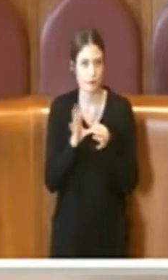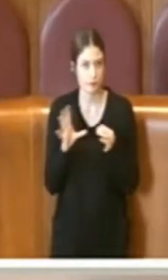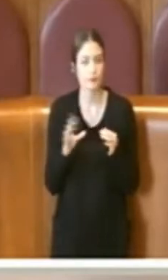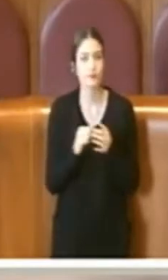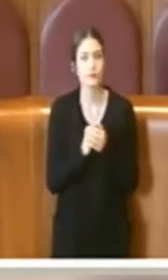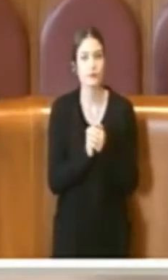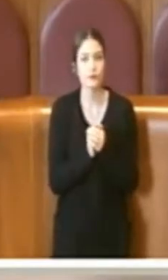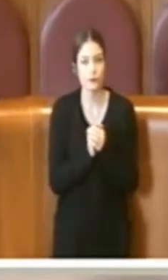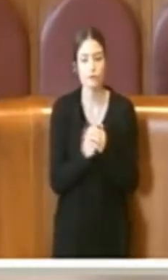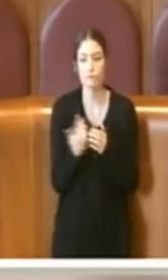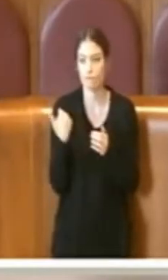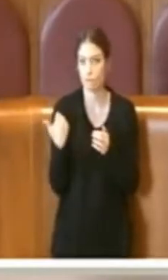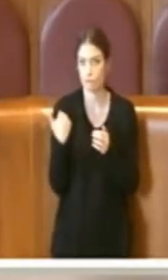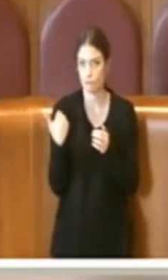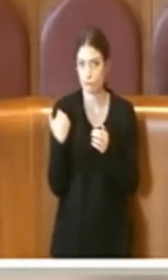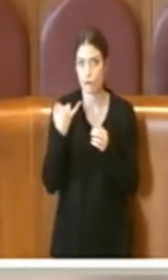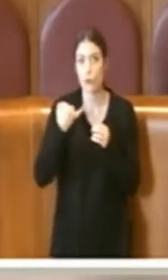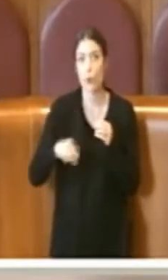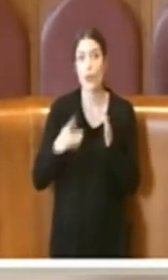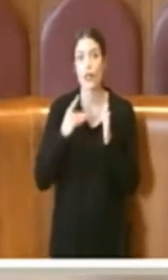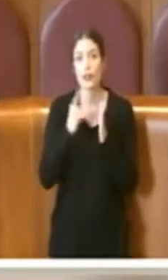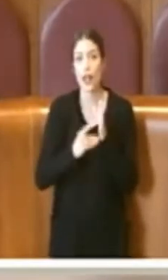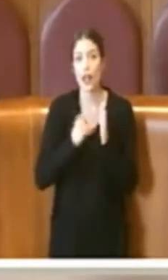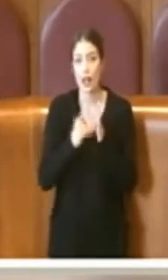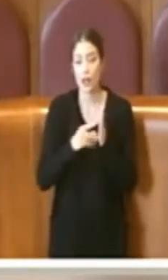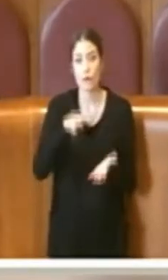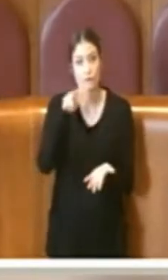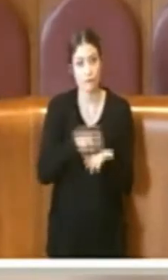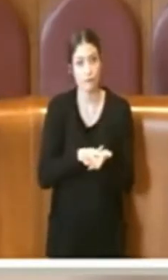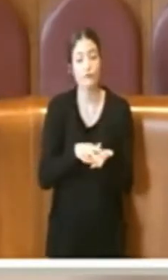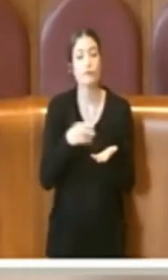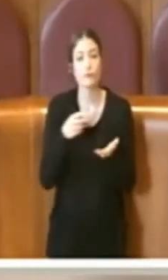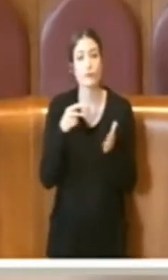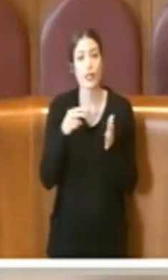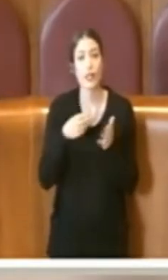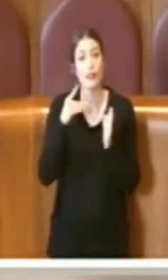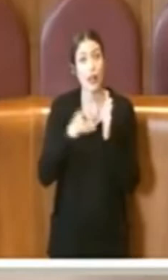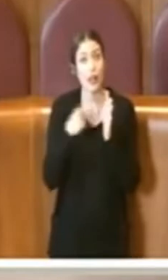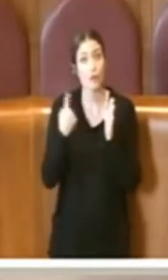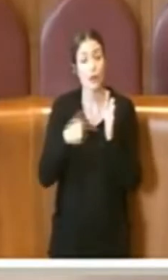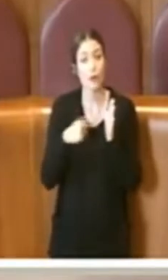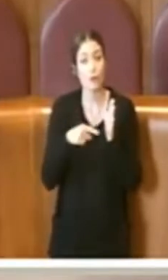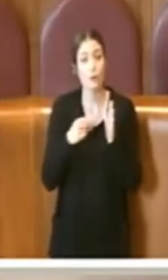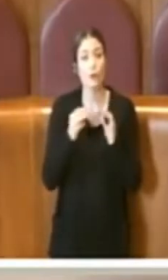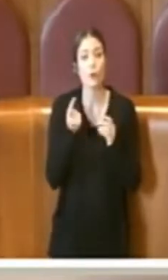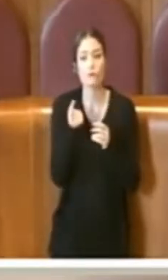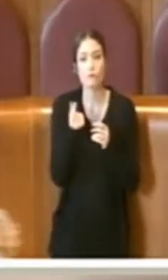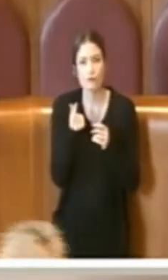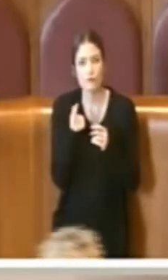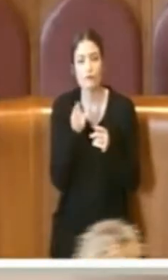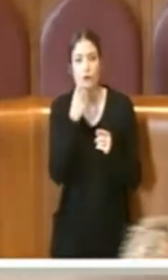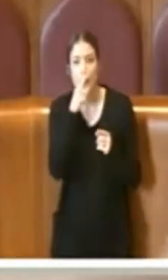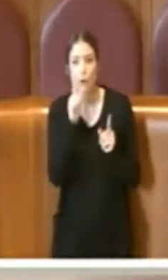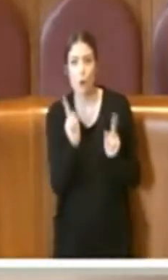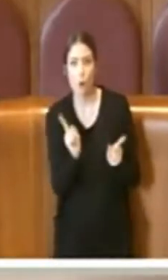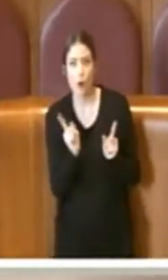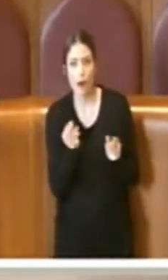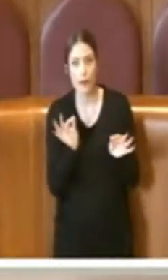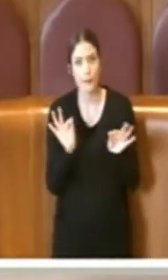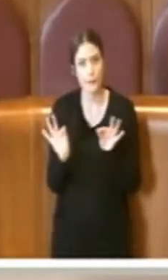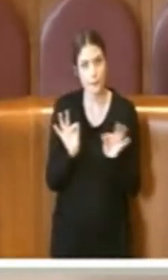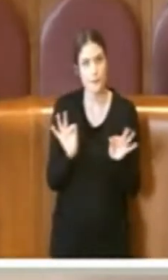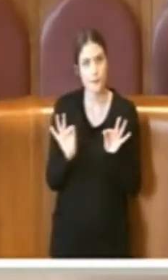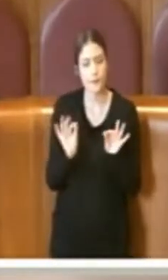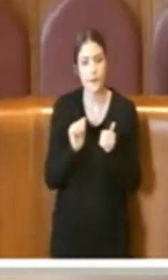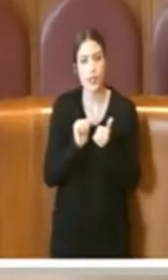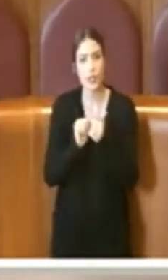Recentemente una delle ultime delibere approvate è stata proprio la delibera che ha stabilito le tariffe da applicarsi a queste attività che